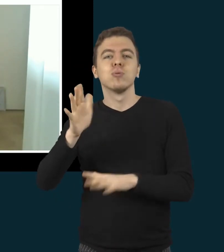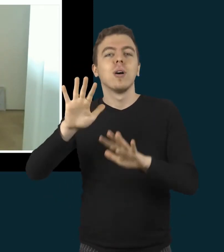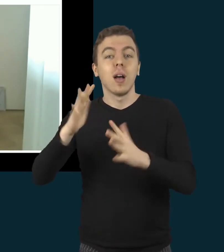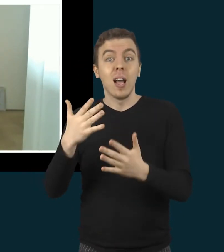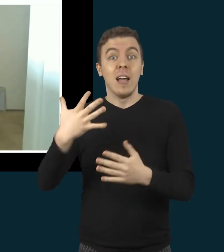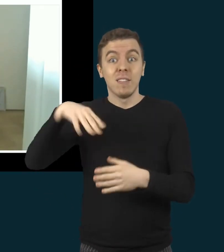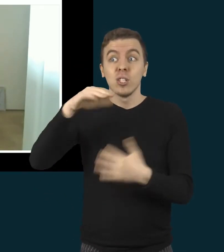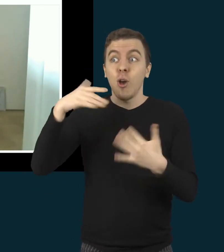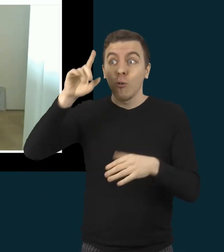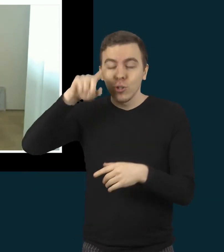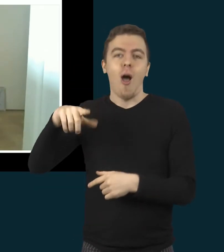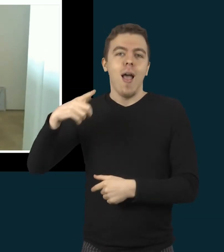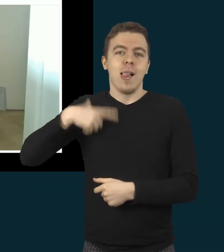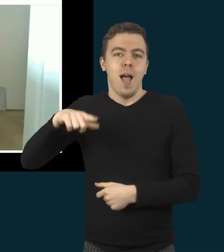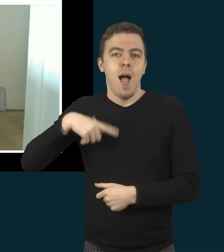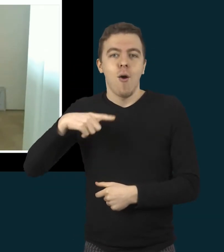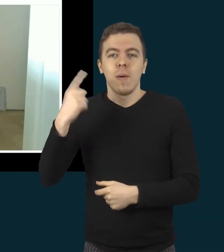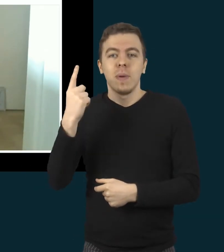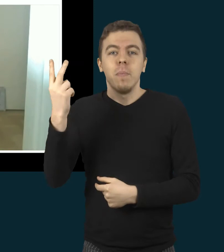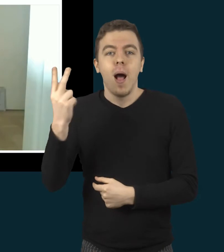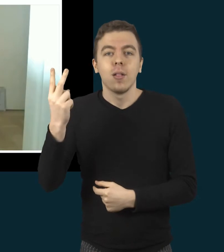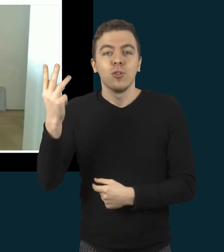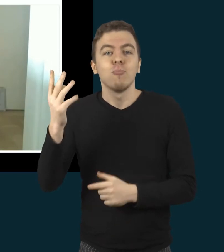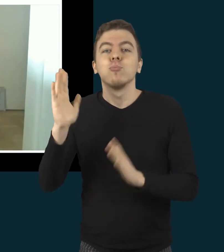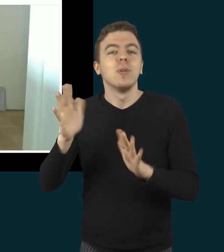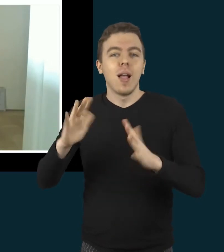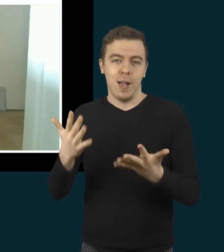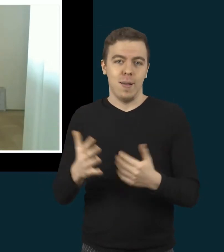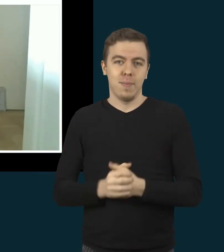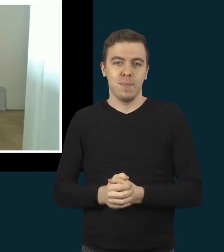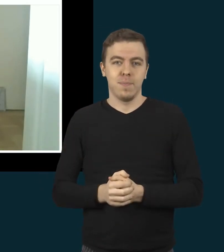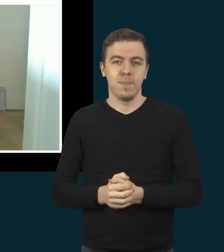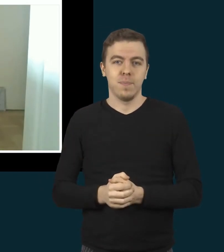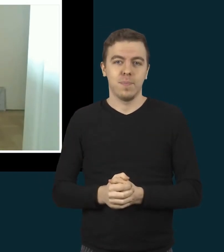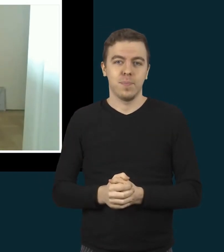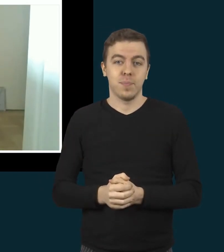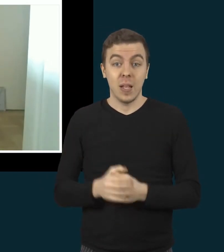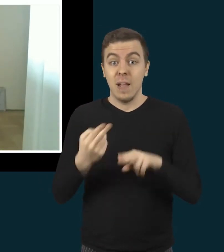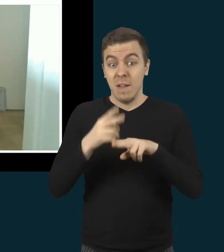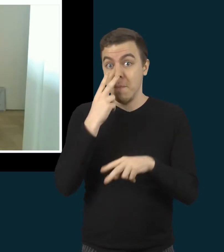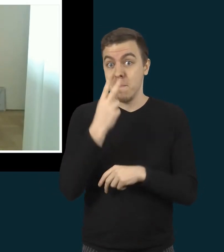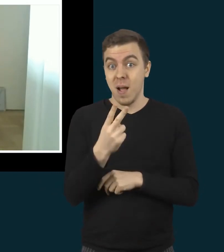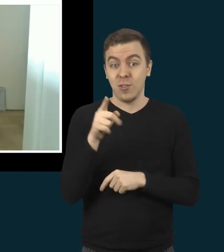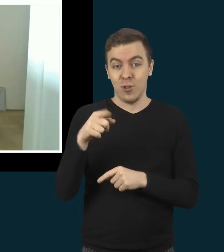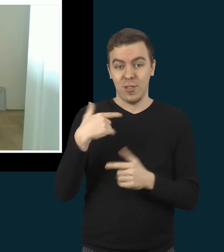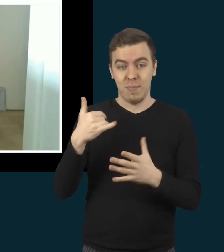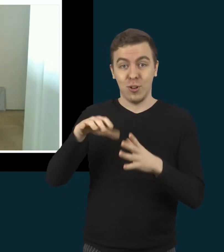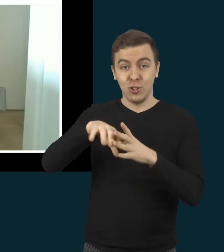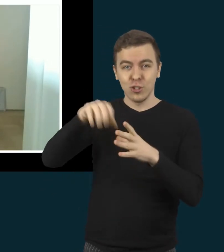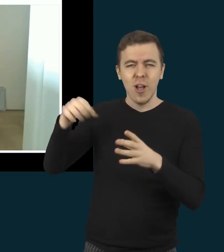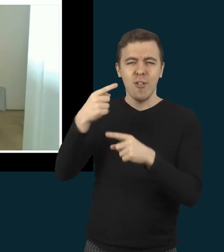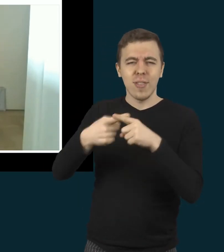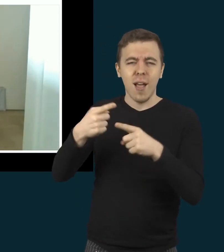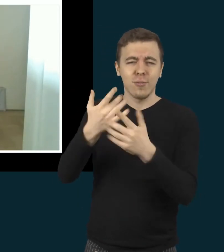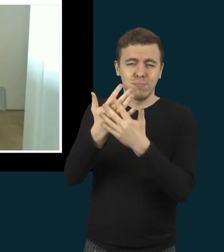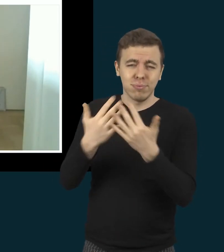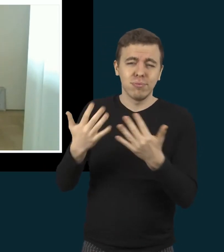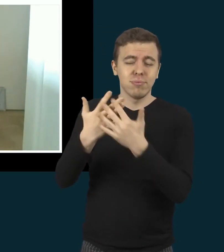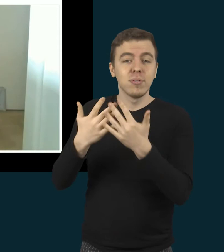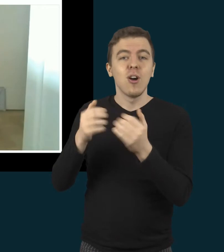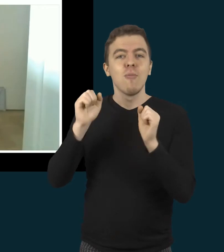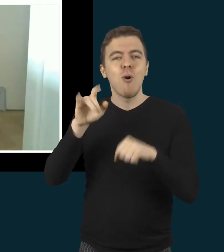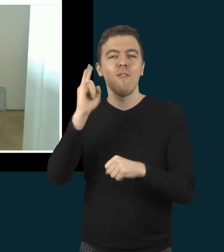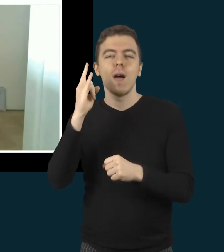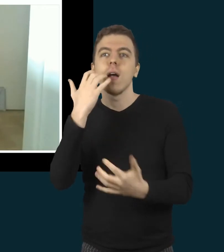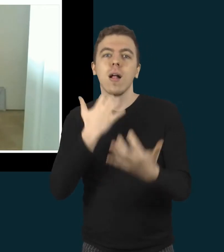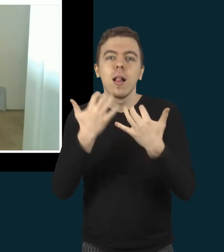laukia to pirmo ir antro etapo. Ir kaip ir matot, čia ištraukėm visokių daiktų, kas galėtų vaikus